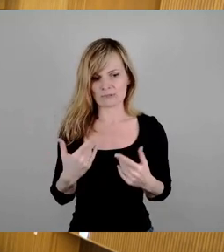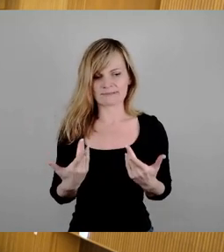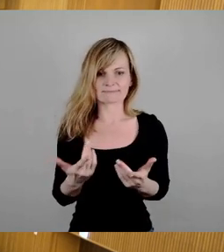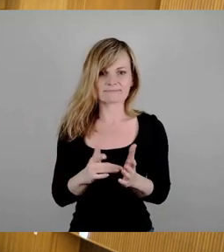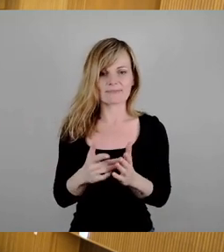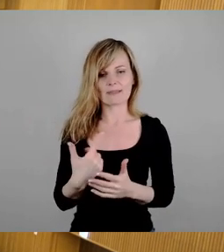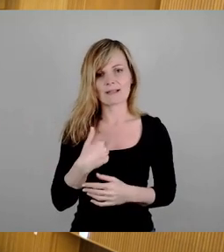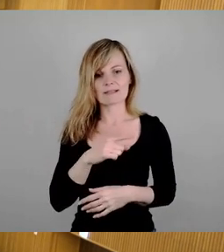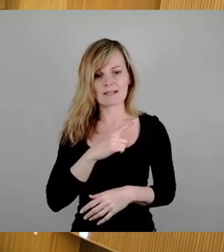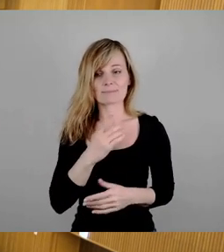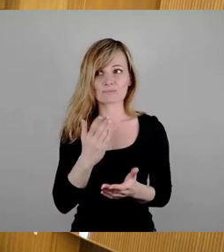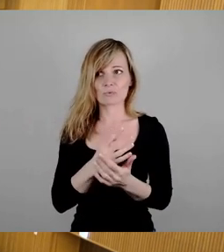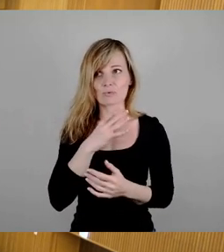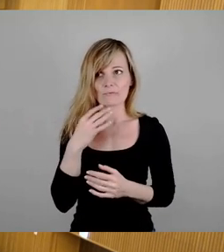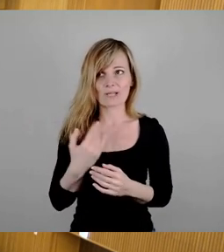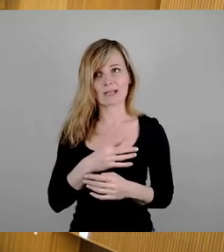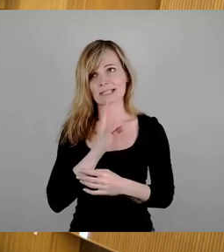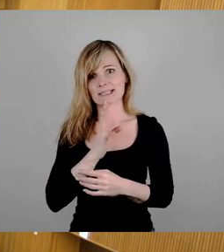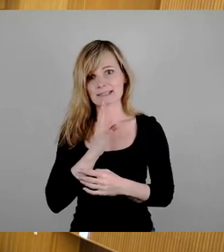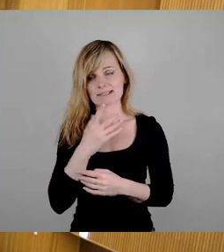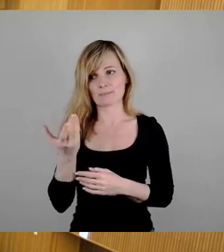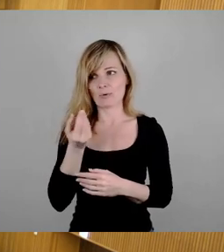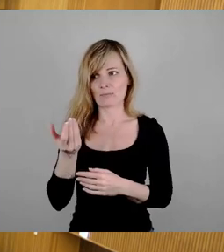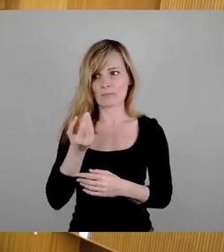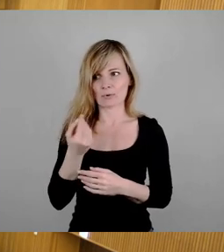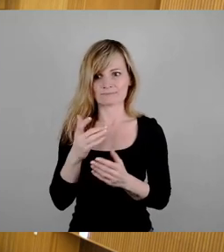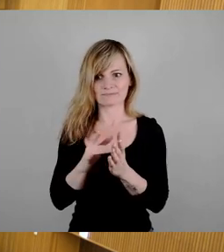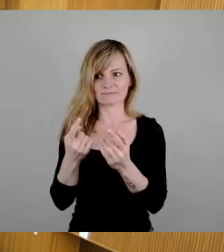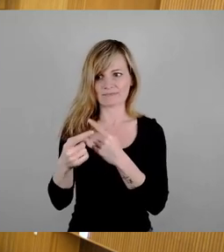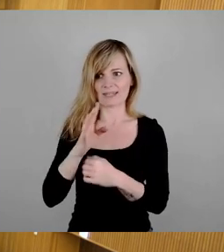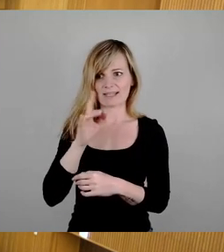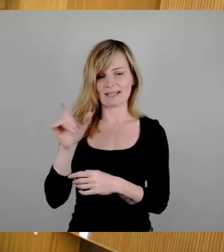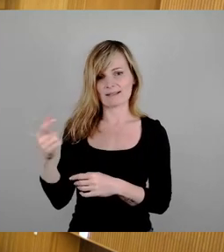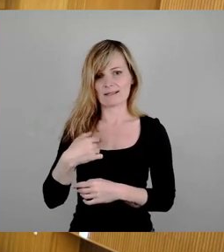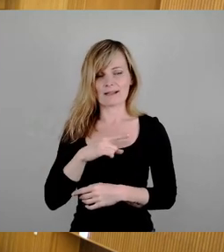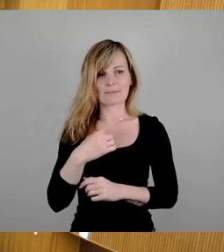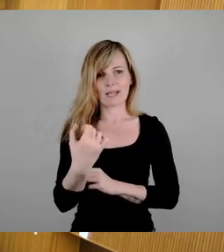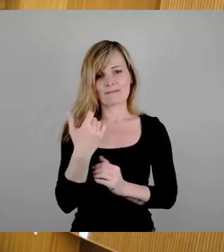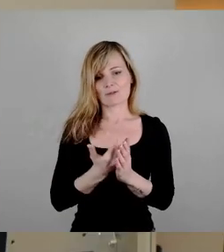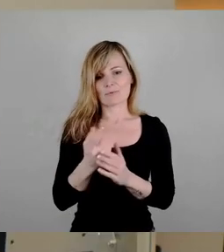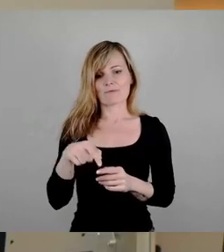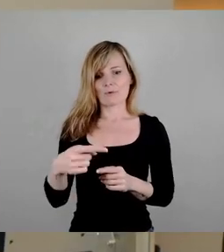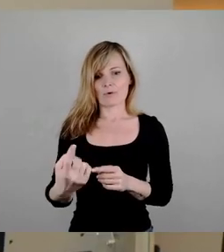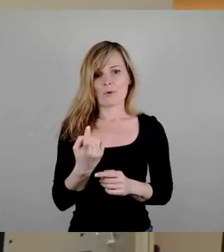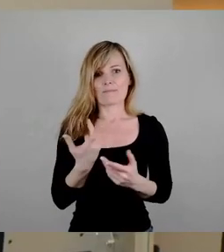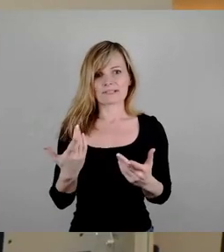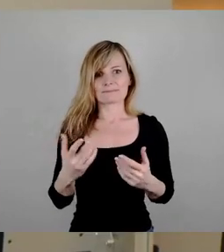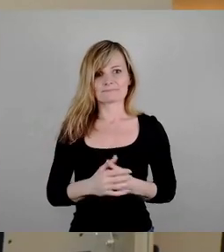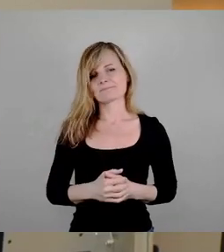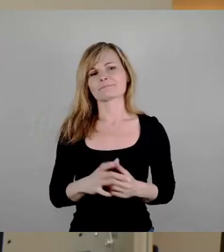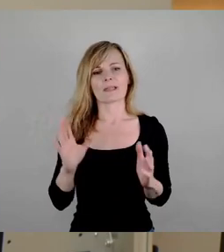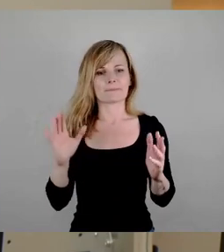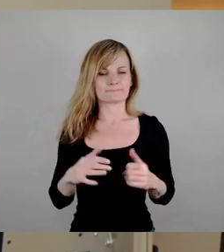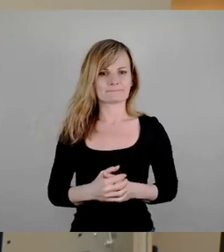Redezeit schon dank anderer Rednern immer bekomme. Da kann ich ja Kräfte sparen, für das es mir bevorsteht. Aber wenn der von mir sehr